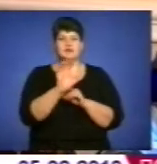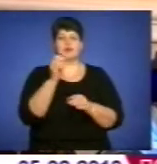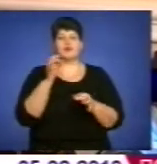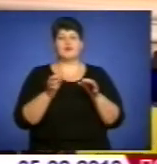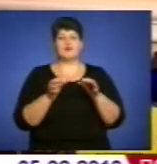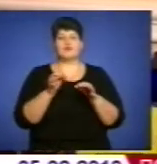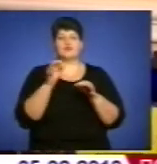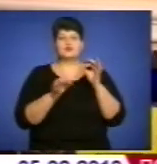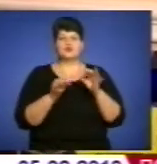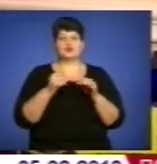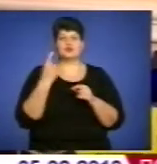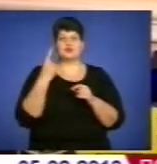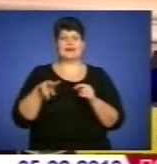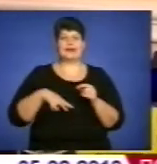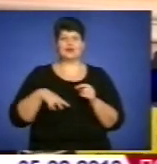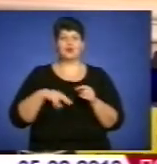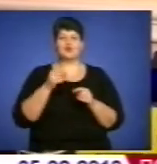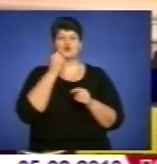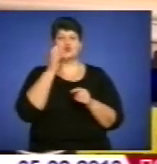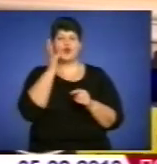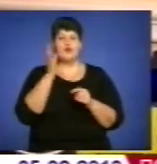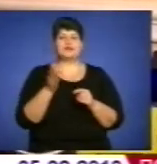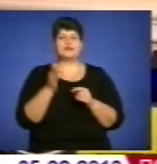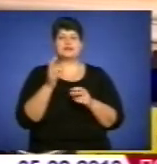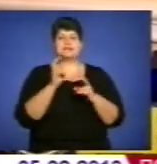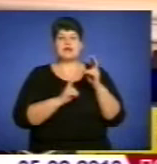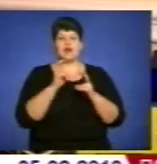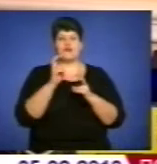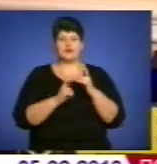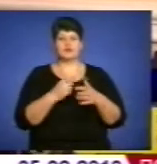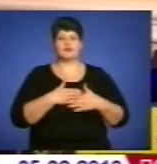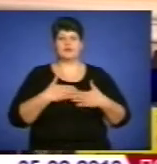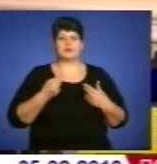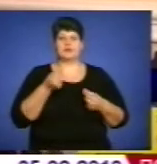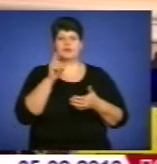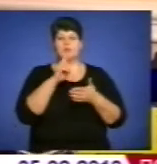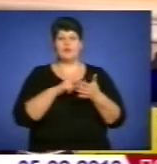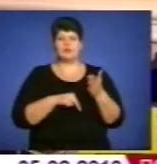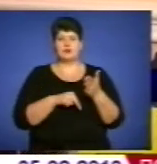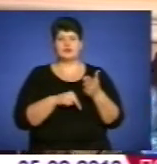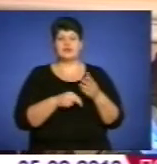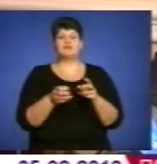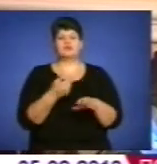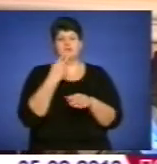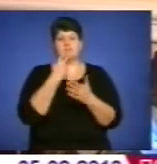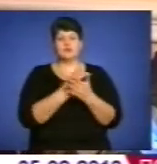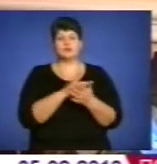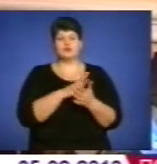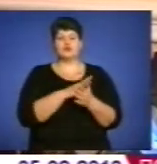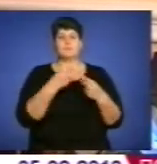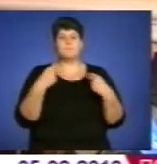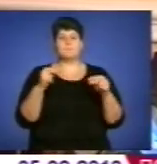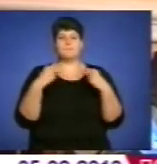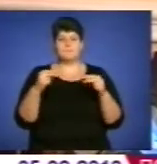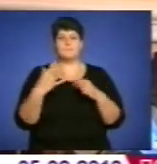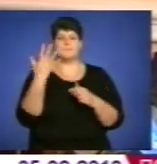одного із цукрових заводів, по обвинуваченню в умисному хиленому сплати податків в особливо великих розмірів. У ході досудового слідства встановлено, що не реалізовано близько